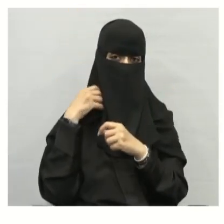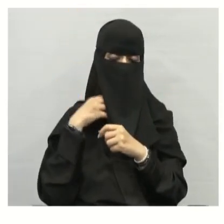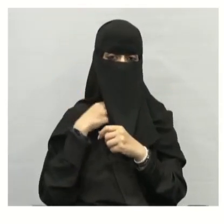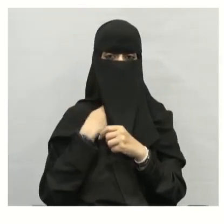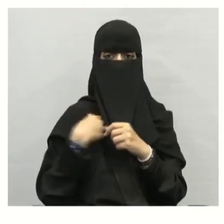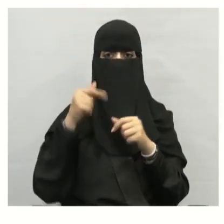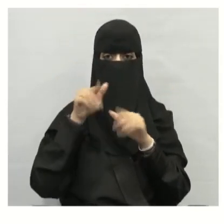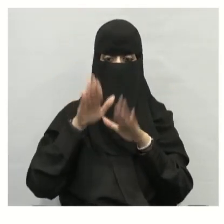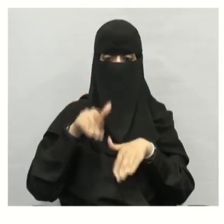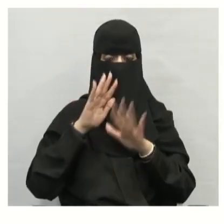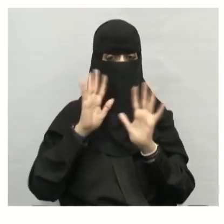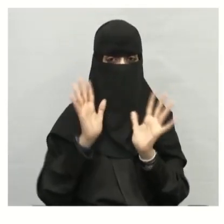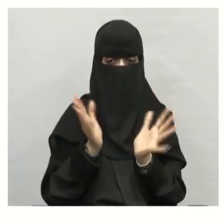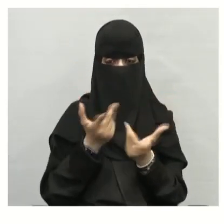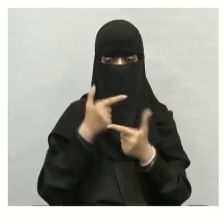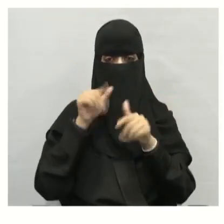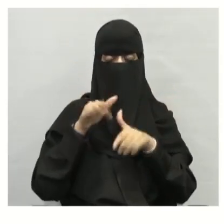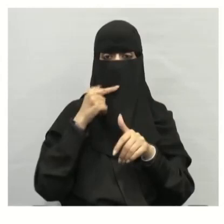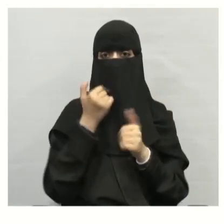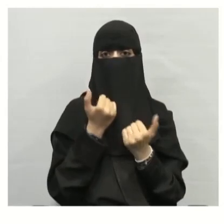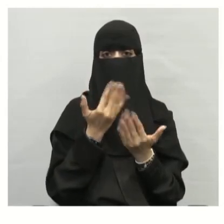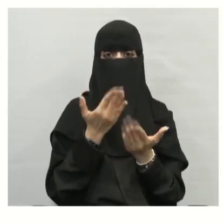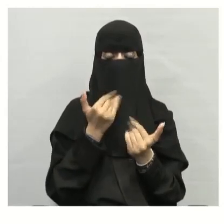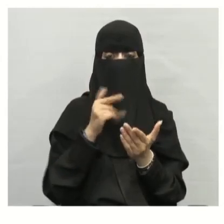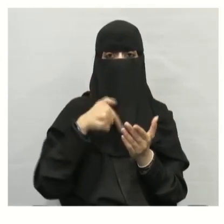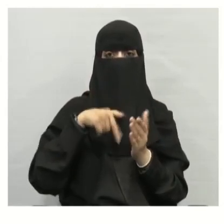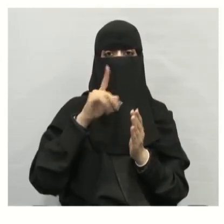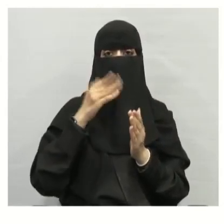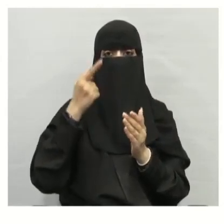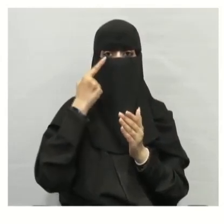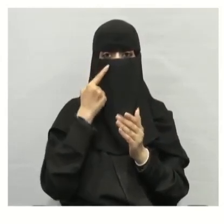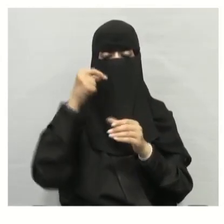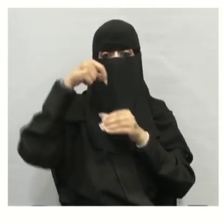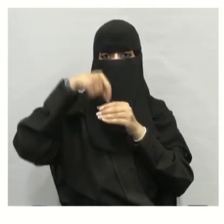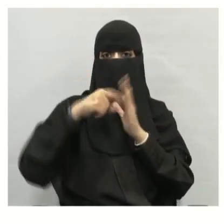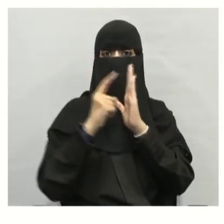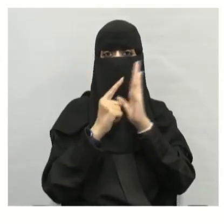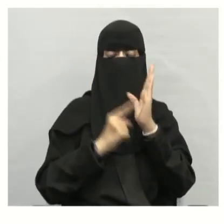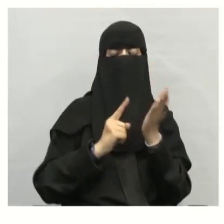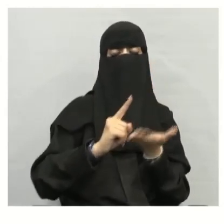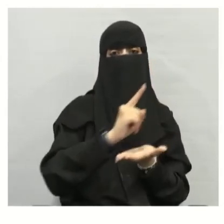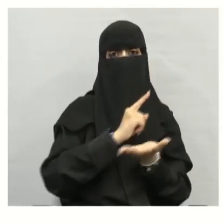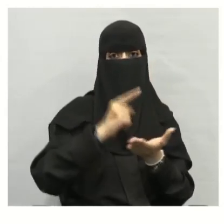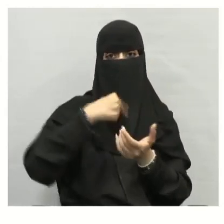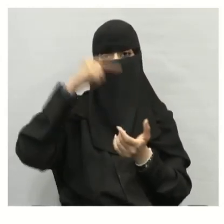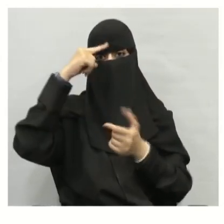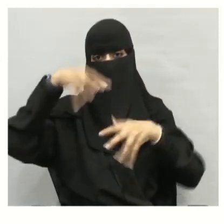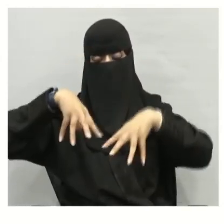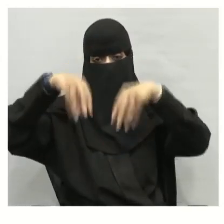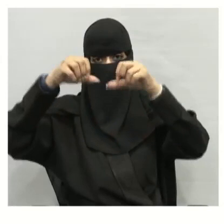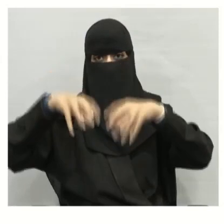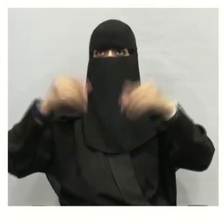الأشياء غير الحية في النظام البيئي في النظام البيئي مثل التربة،